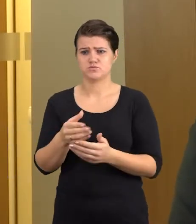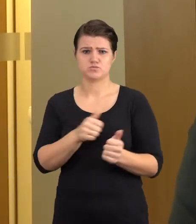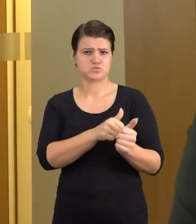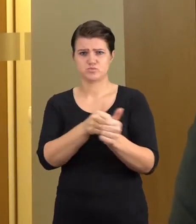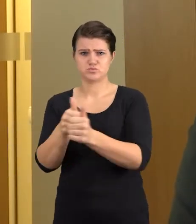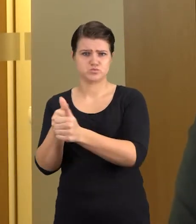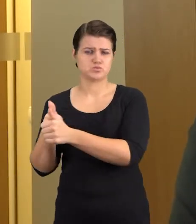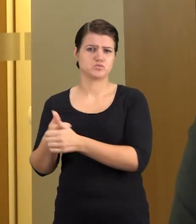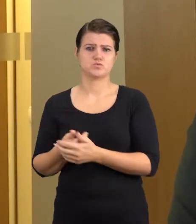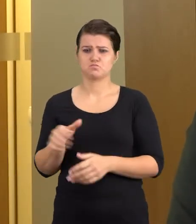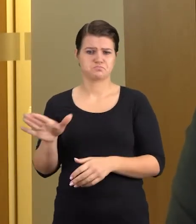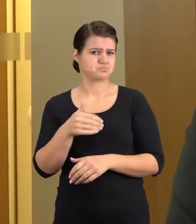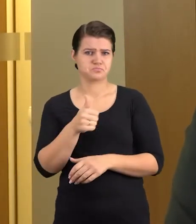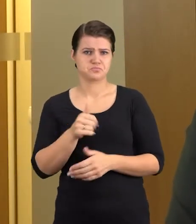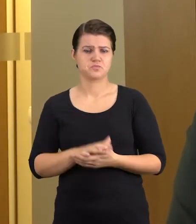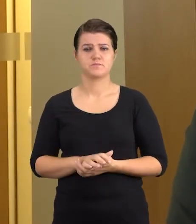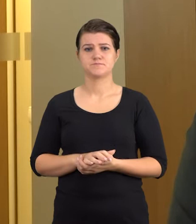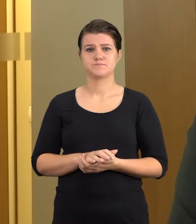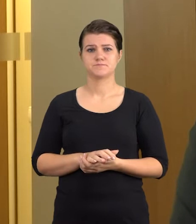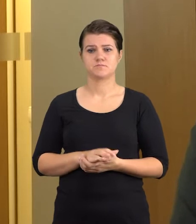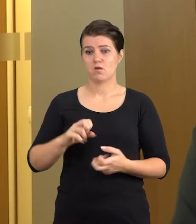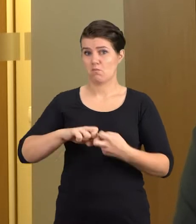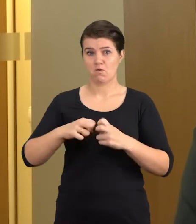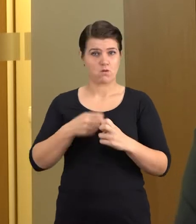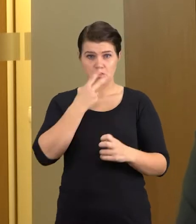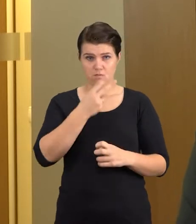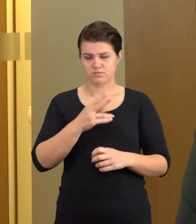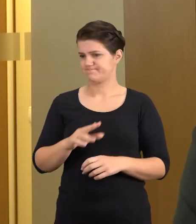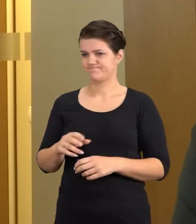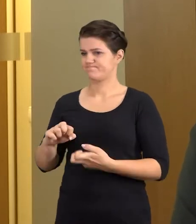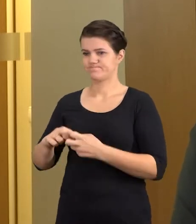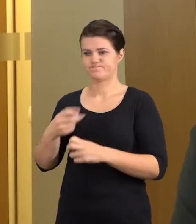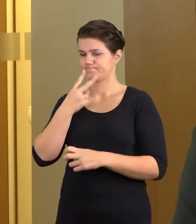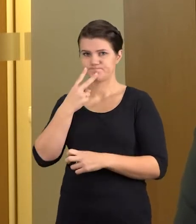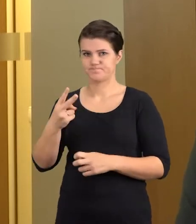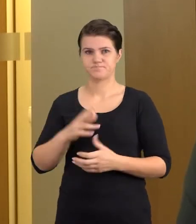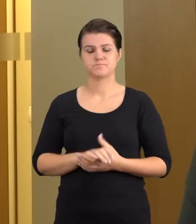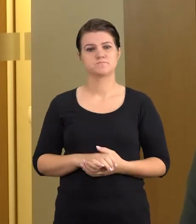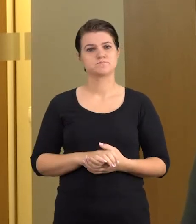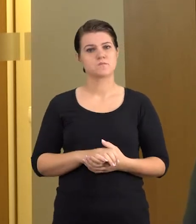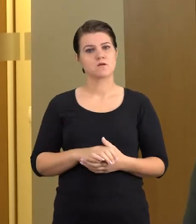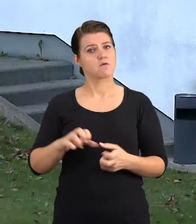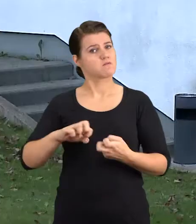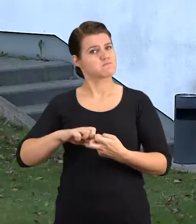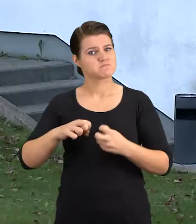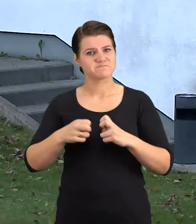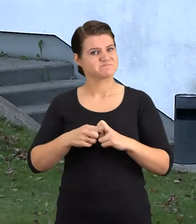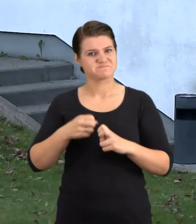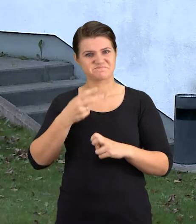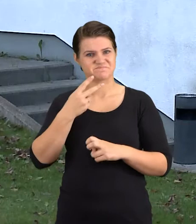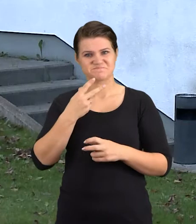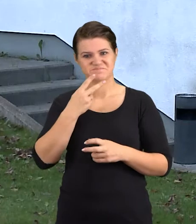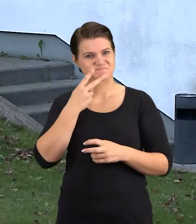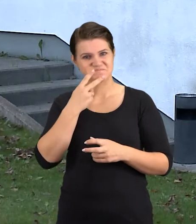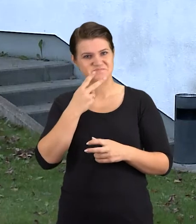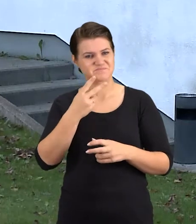įstaigos ir jų darbuotojai puikiai tvarkėsi su šiais iššūkės. Tai problemos kaip ir nematome kažkai? Taip, nematome problemos. Problemos gal ir